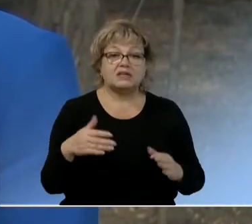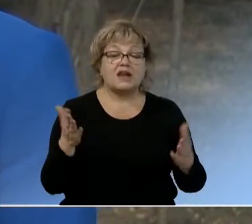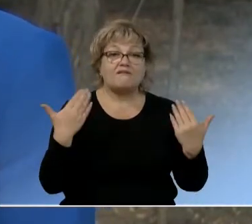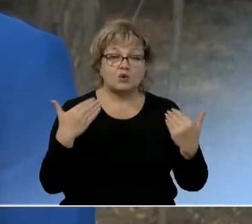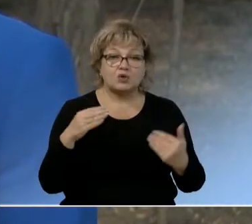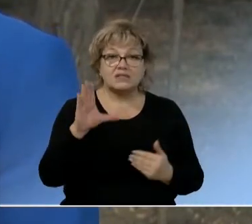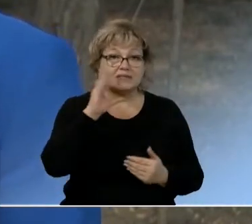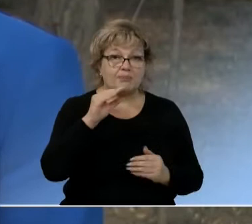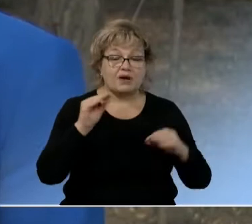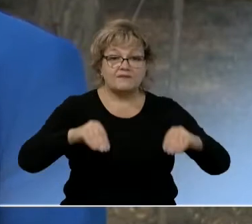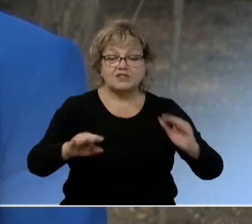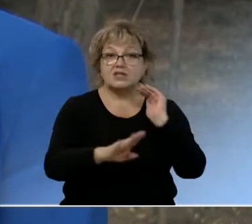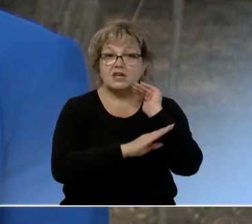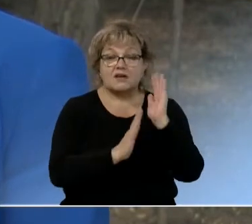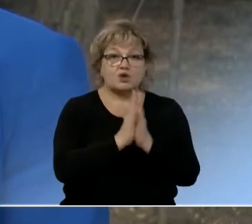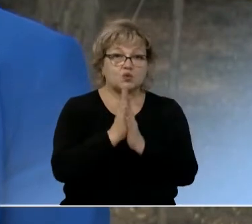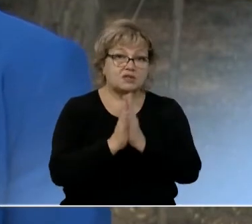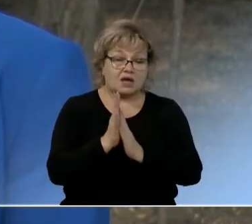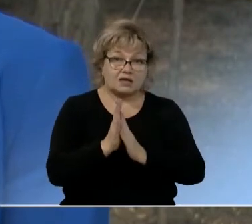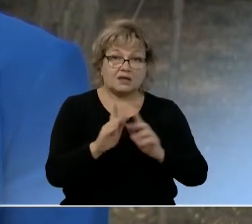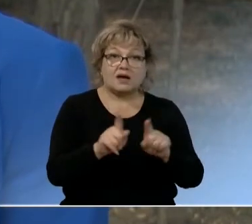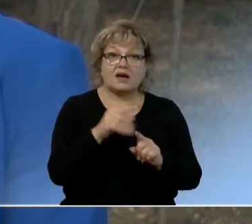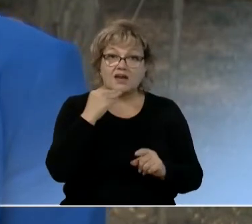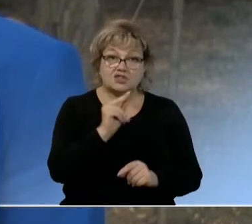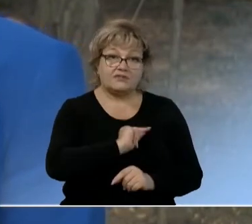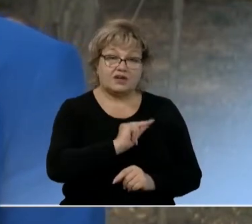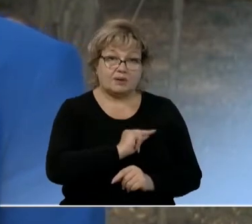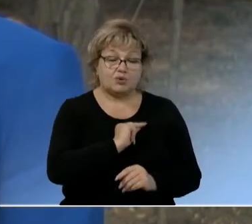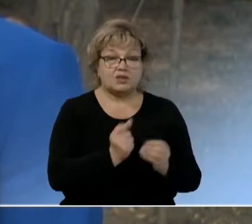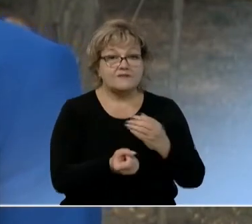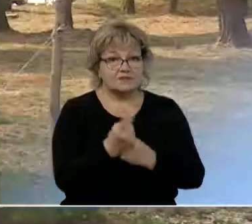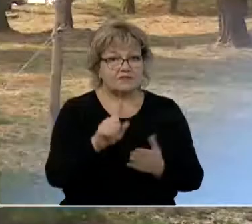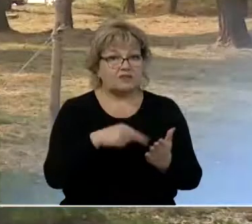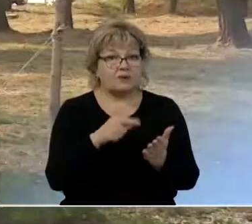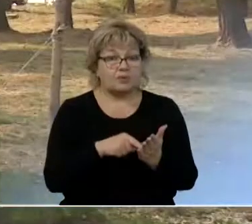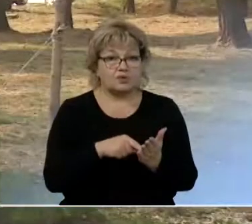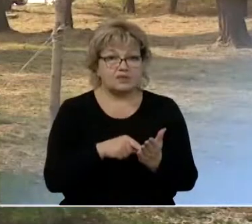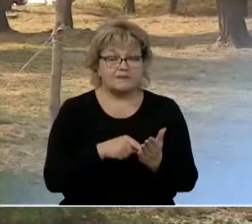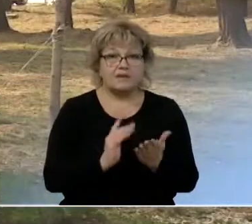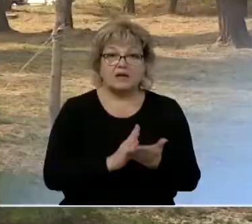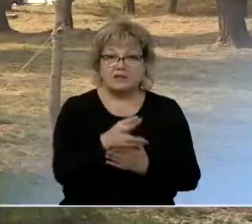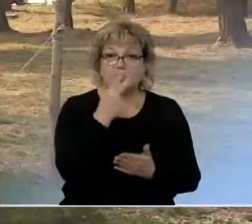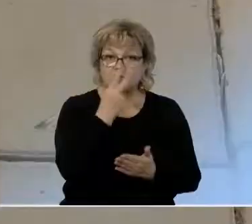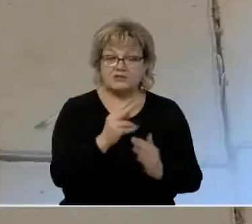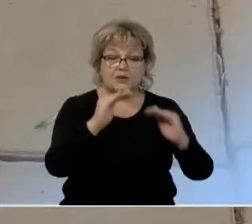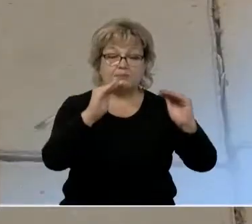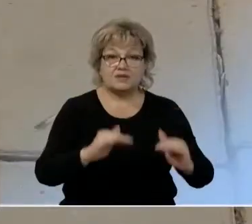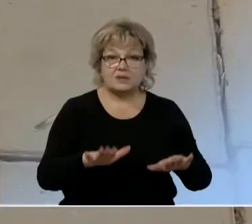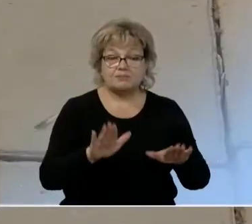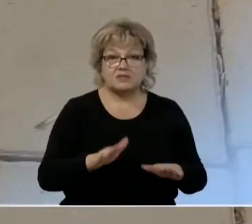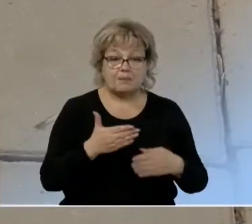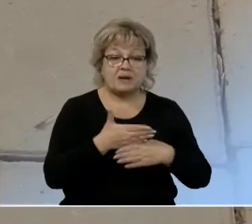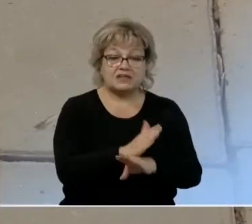и, конечно, высажены деревья и кустарники. Однако качество работ вызывает вопросы. Уже на входе видим просевшую местами